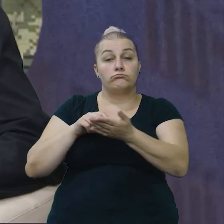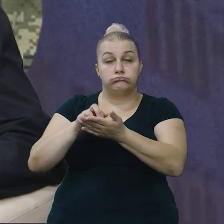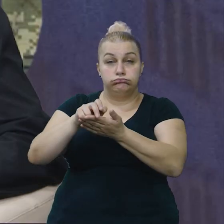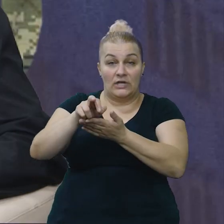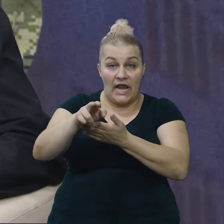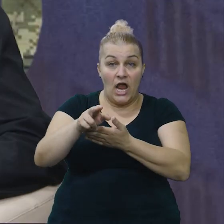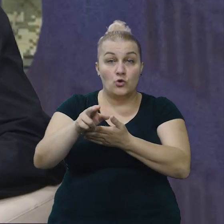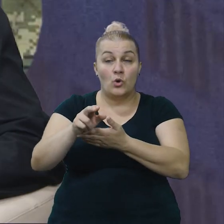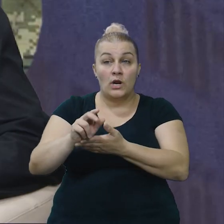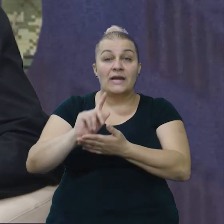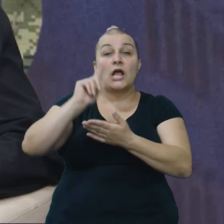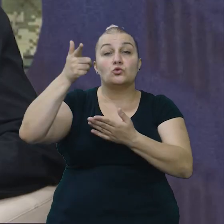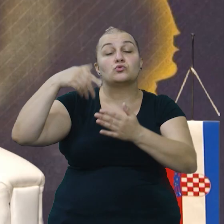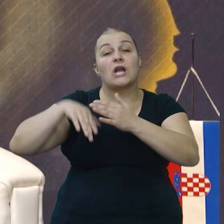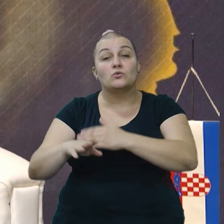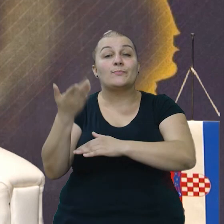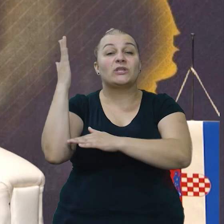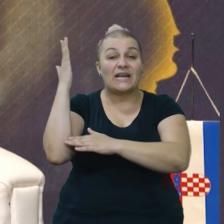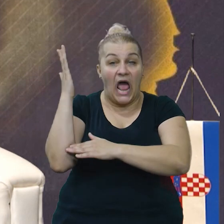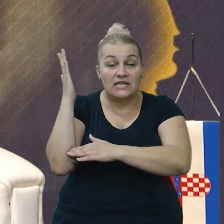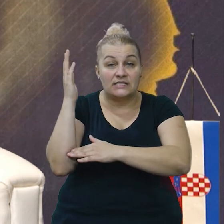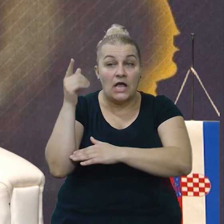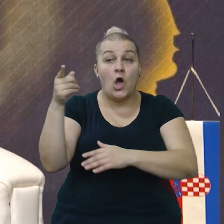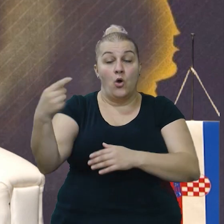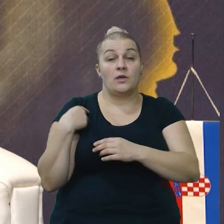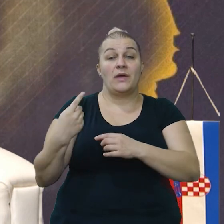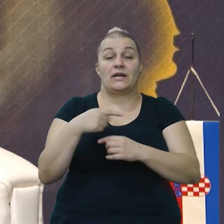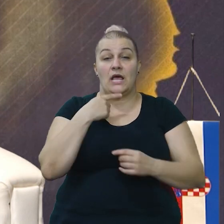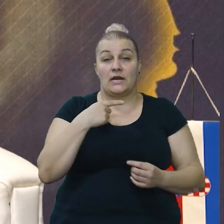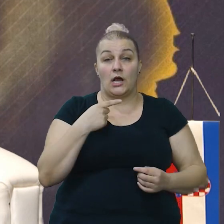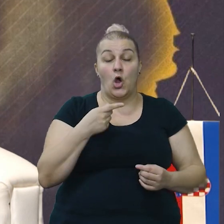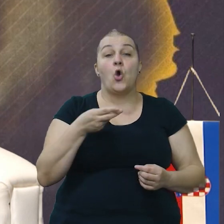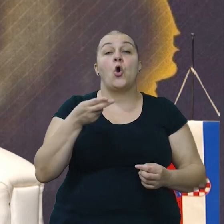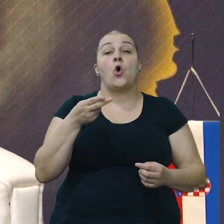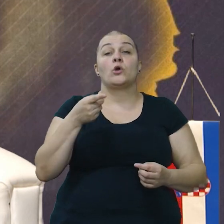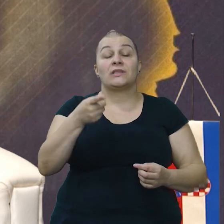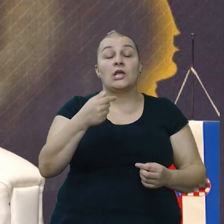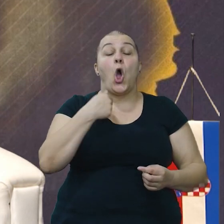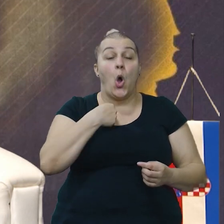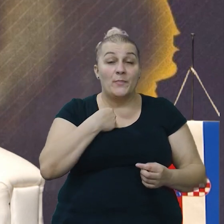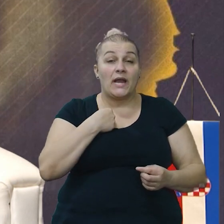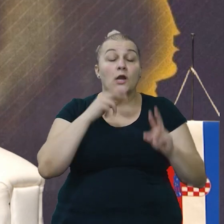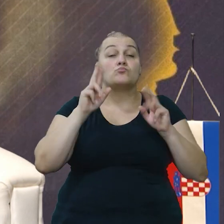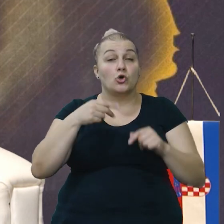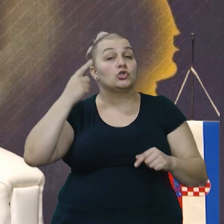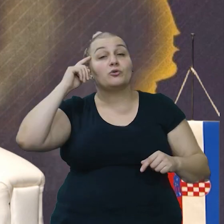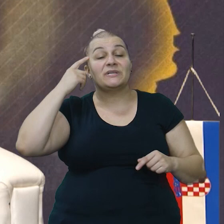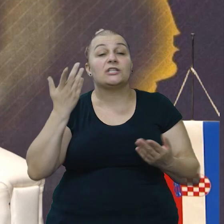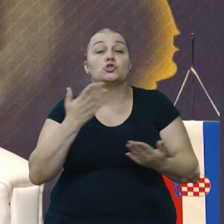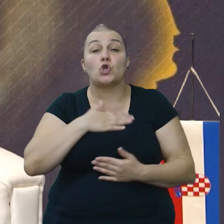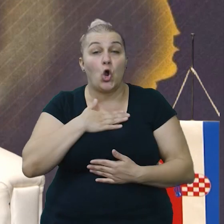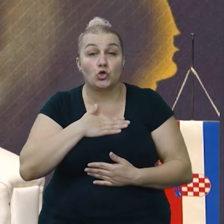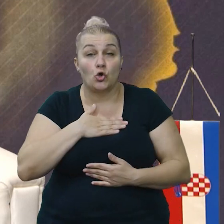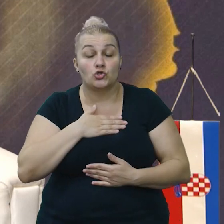na drugu stranu pod hrast, on je meni rekao ovako, možeš od meni misliti šta god oćeš.